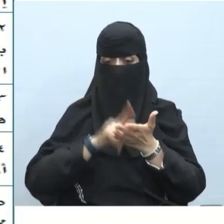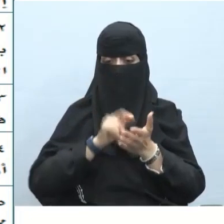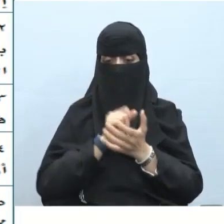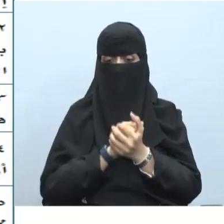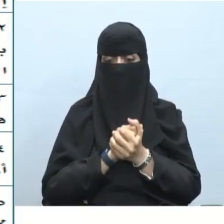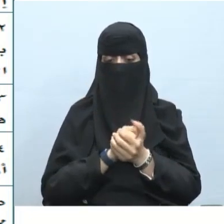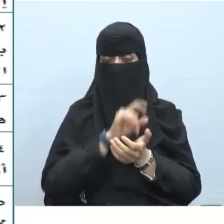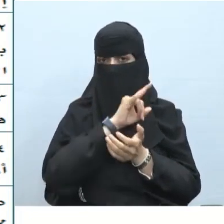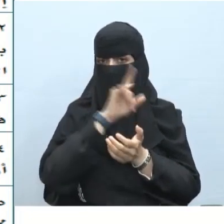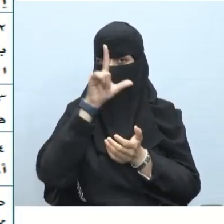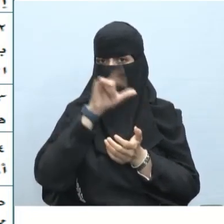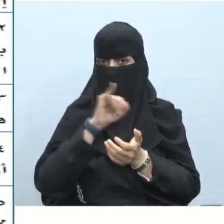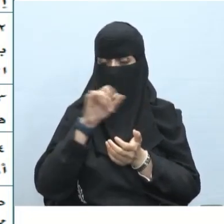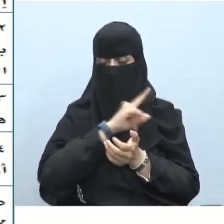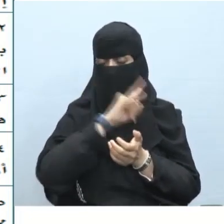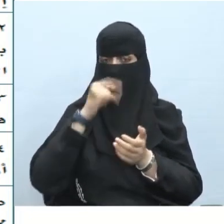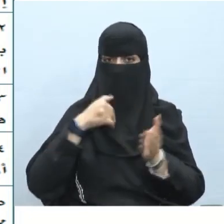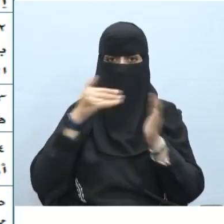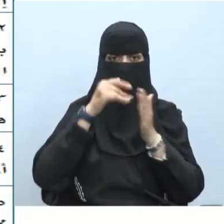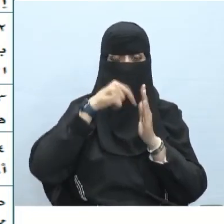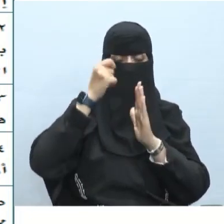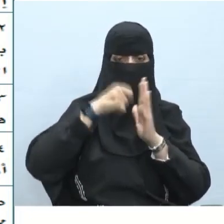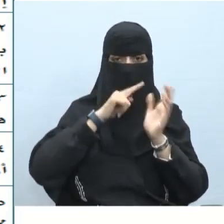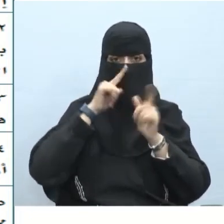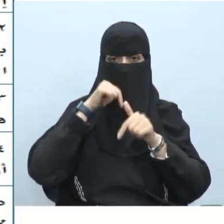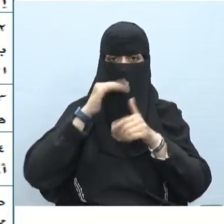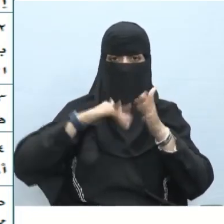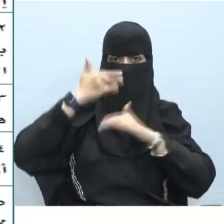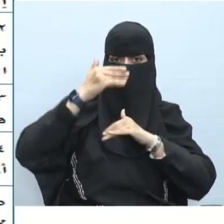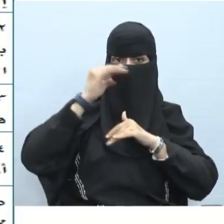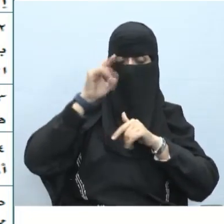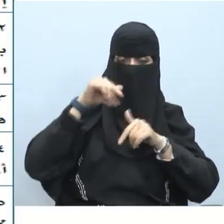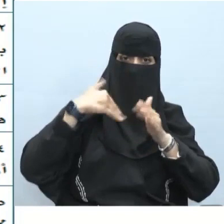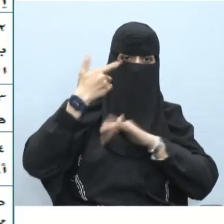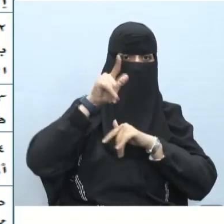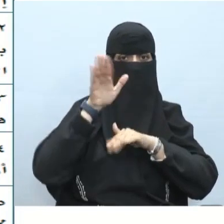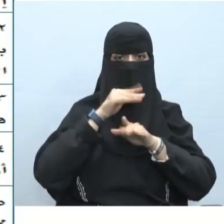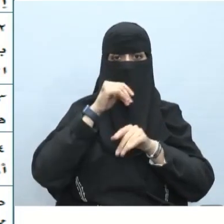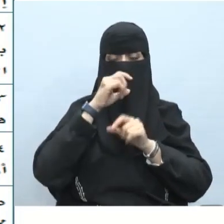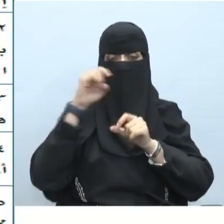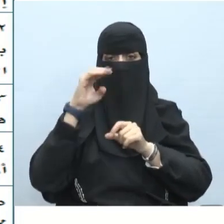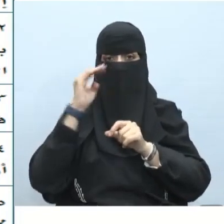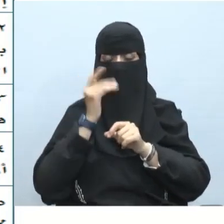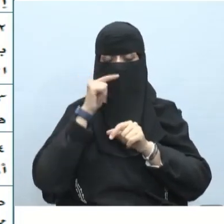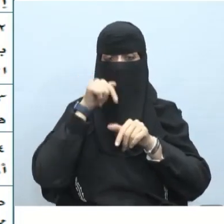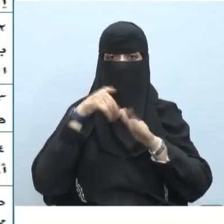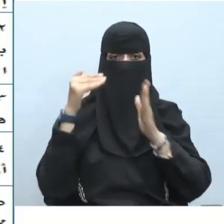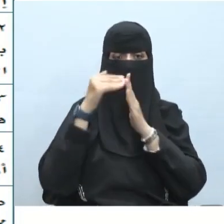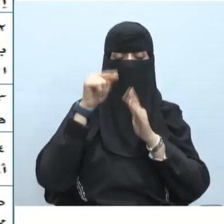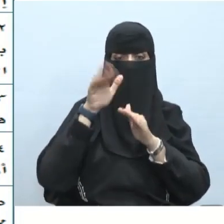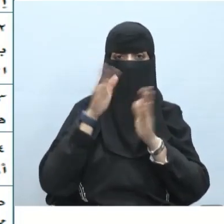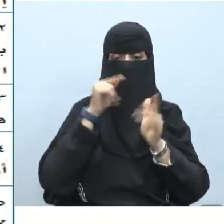لم أداة جزم وبعدها جملة ثم حرف جر حتى إذن هذا هو حرف العطف حتى